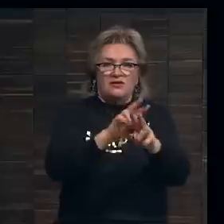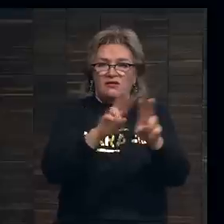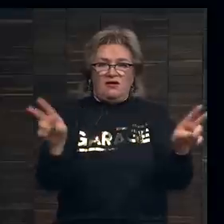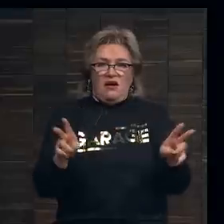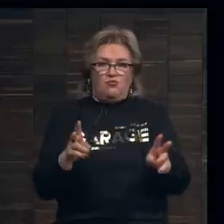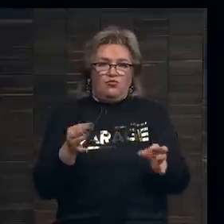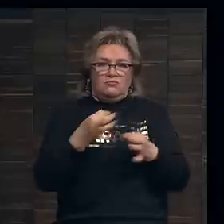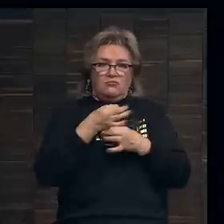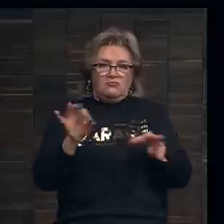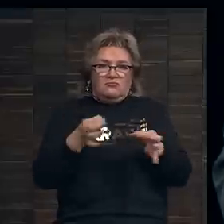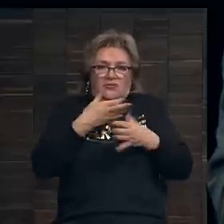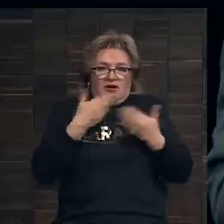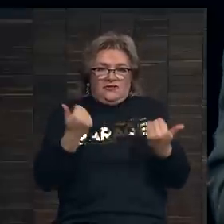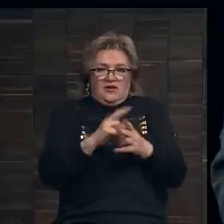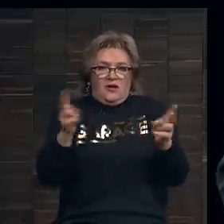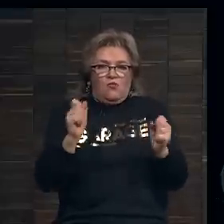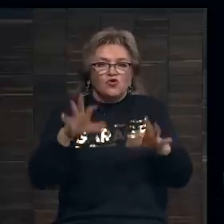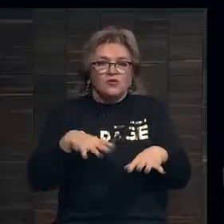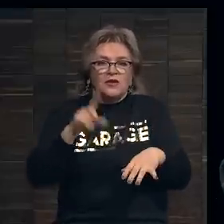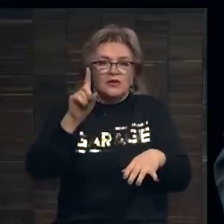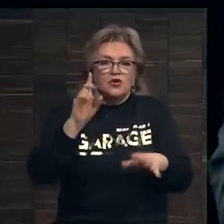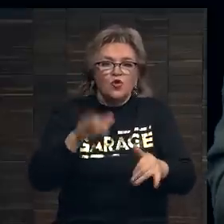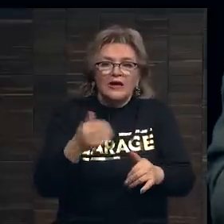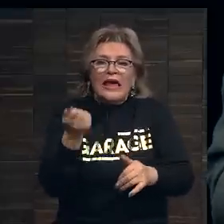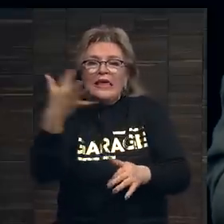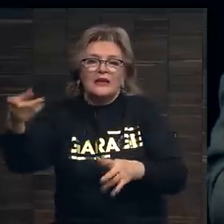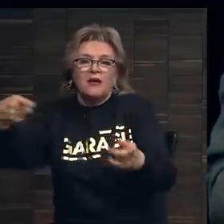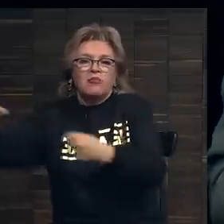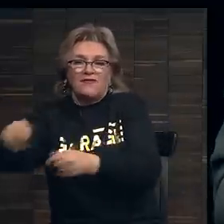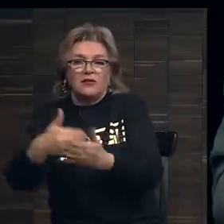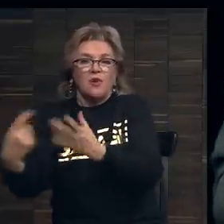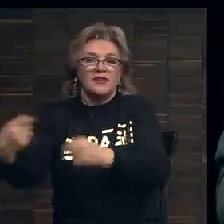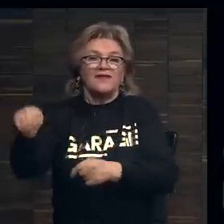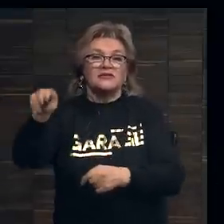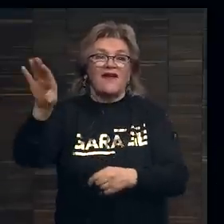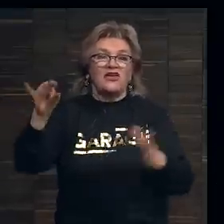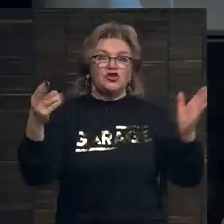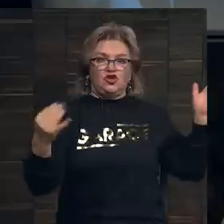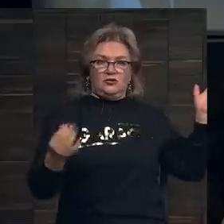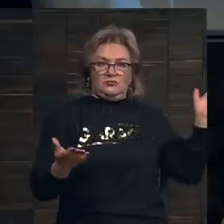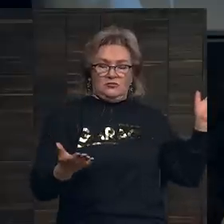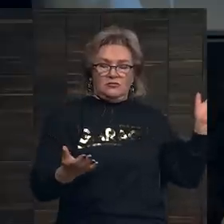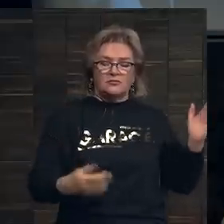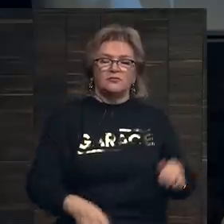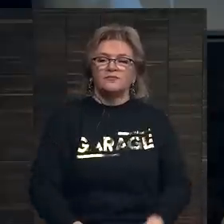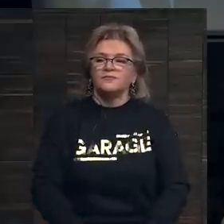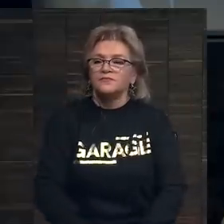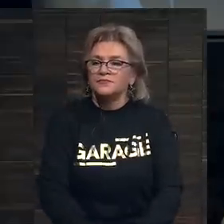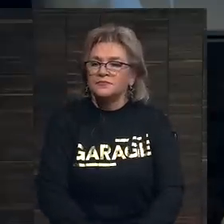не нравится. Может быть, только некоторым продавцам, например, продавцу до Винчи. Еще вопросы?